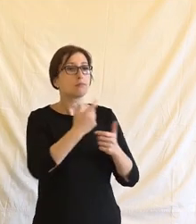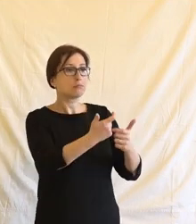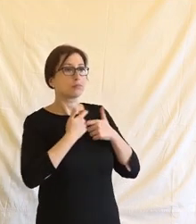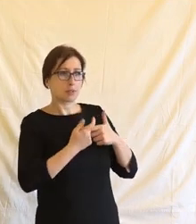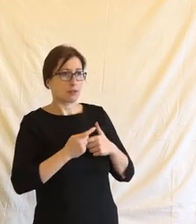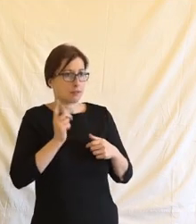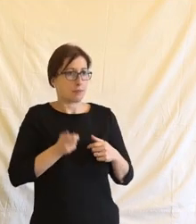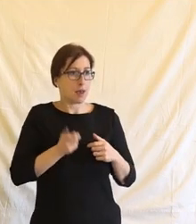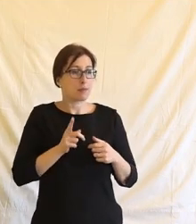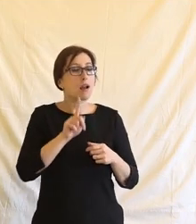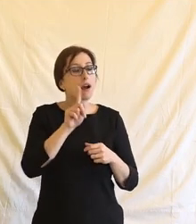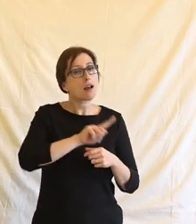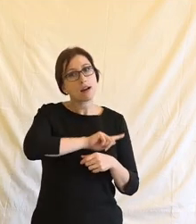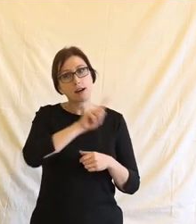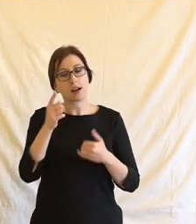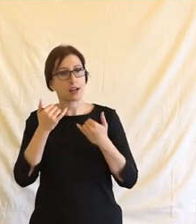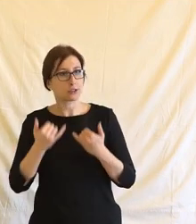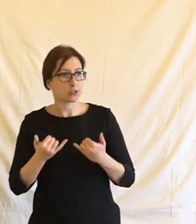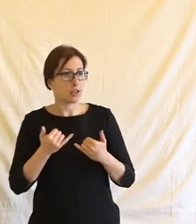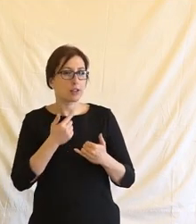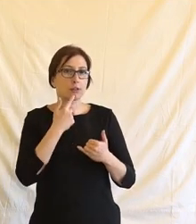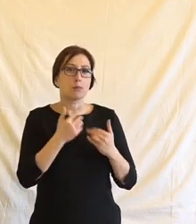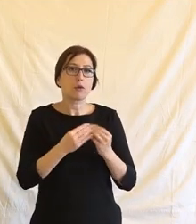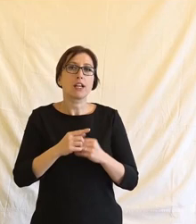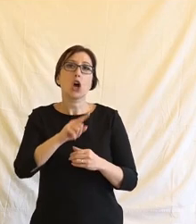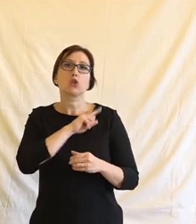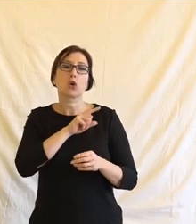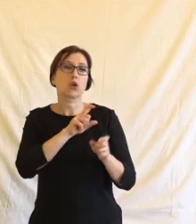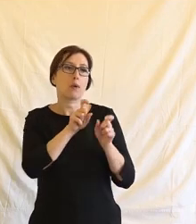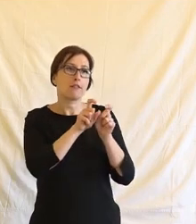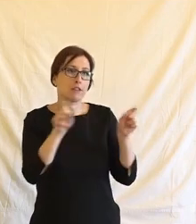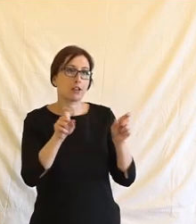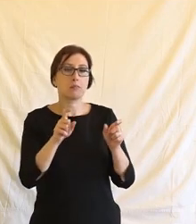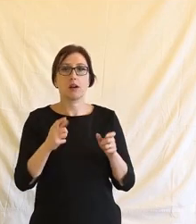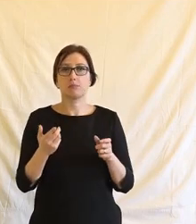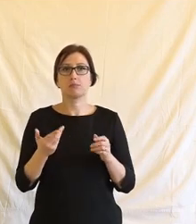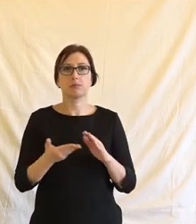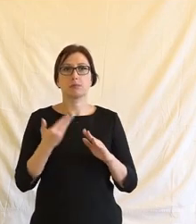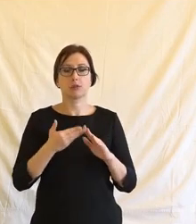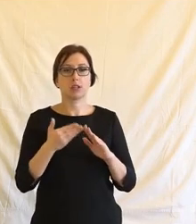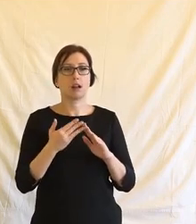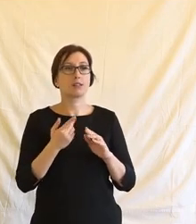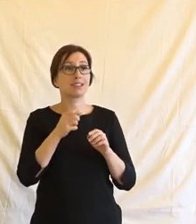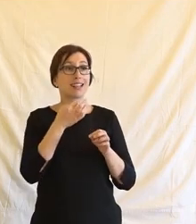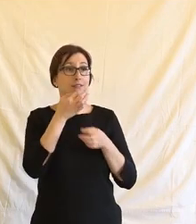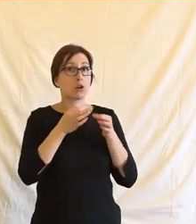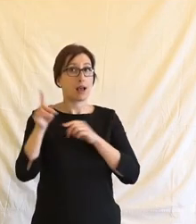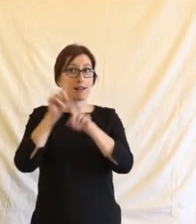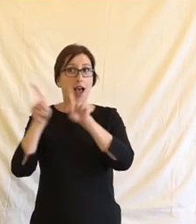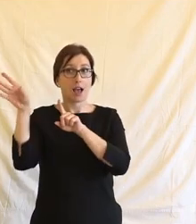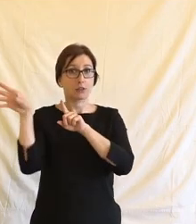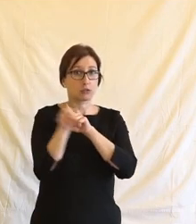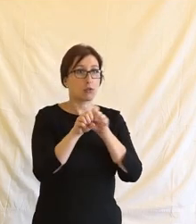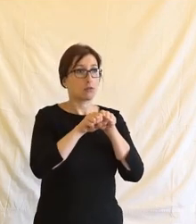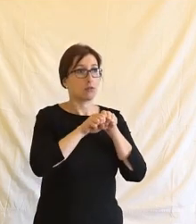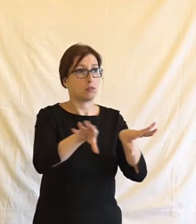Nicméně dosud bylo připouštěno, že soukromá společnost, která nějakým způsobem šíří názory jiných,